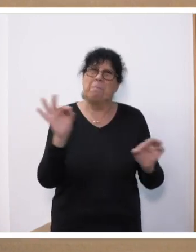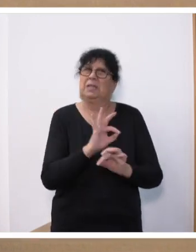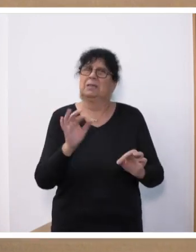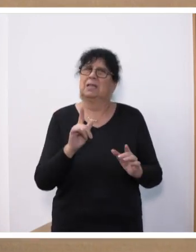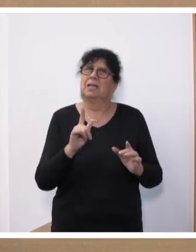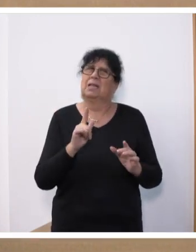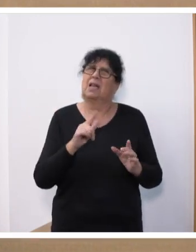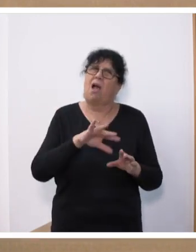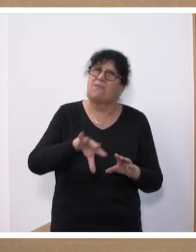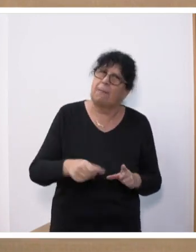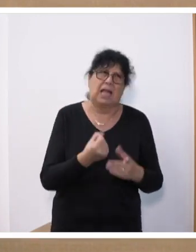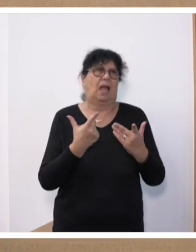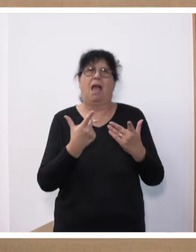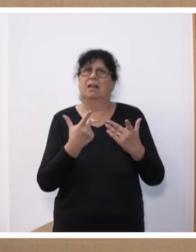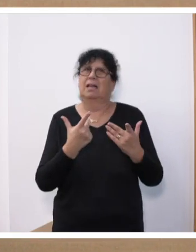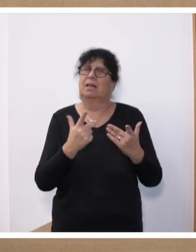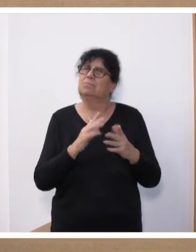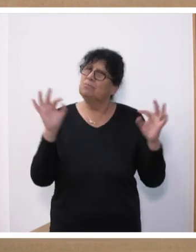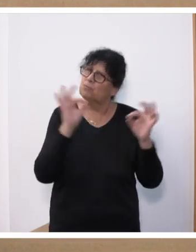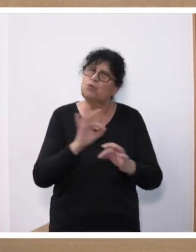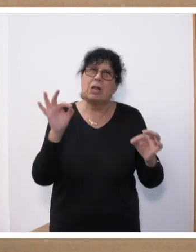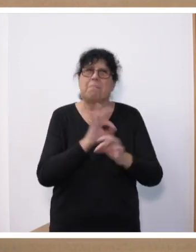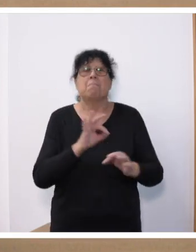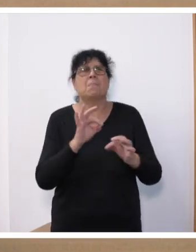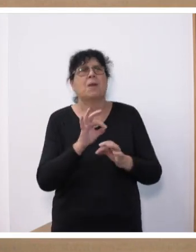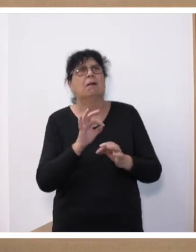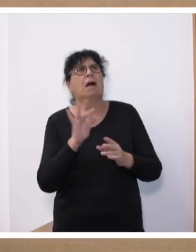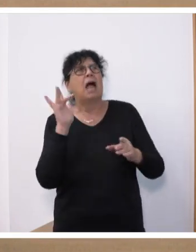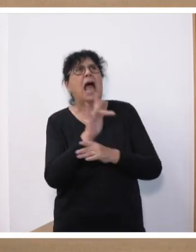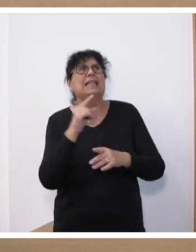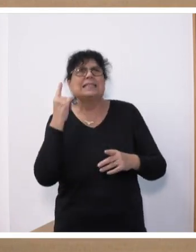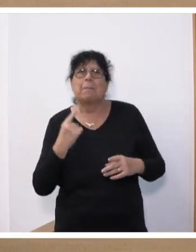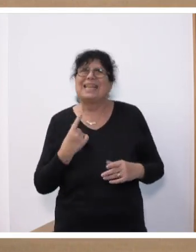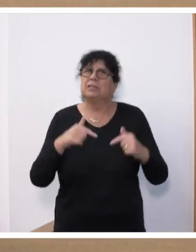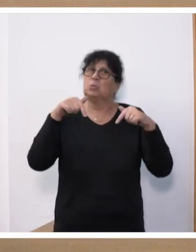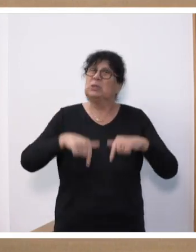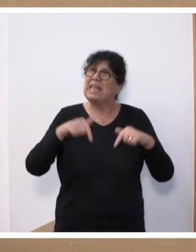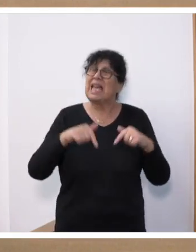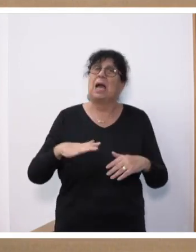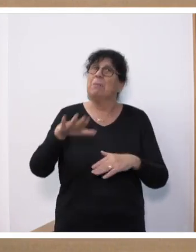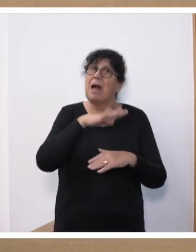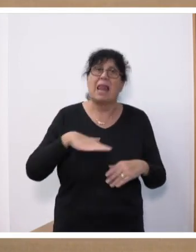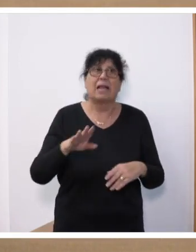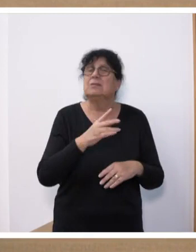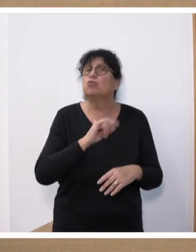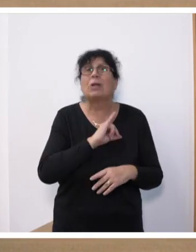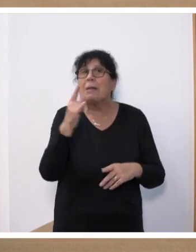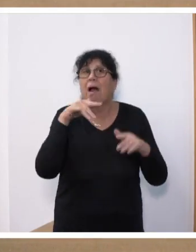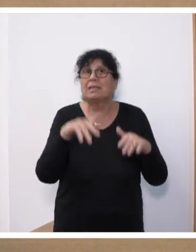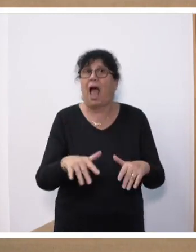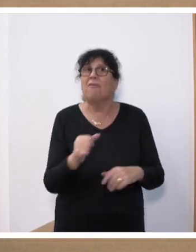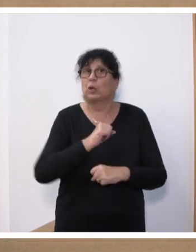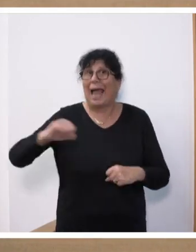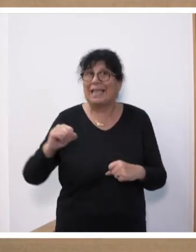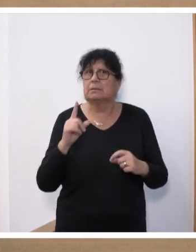verbrecherischen, dem fürchterlichen Antisemitismus, die es in diesem Land schon immer gab, von rechts und wir haben es